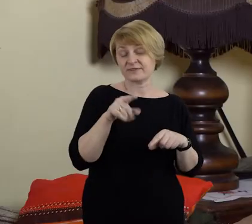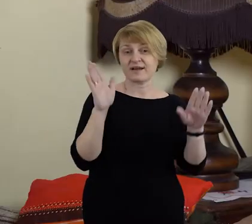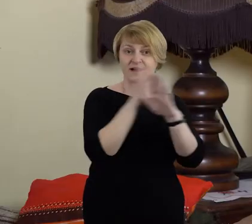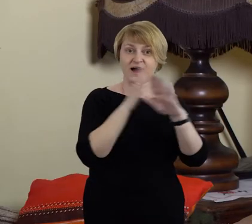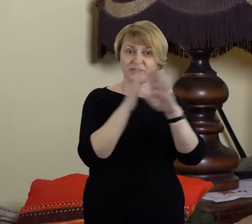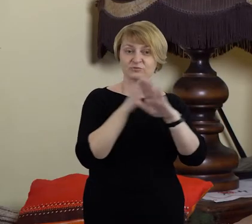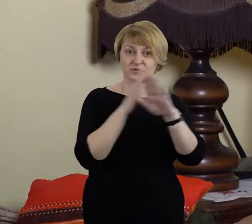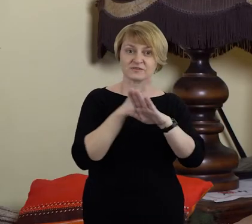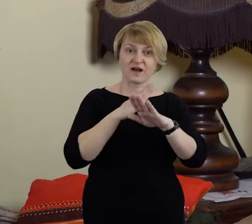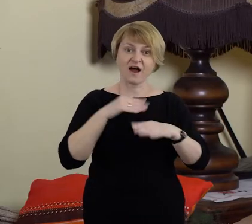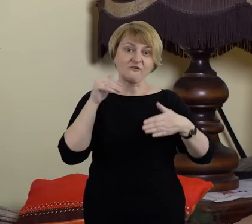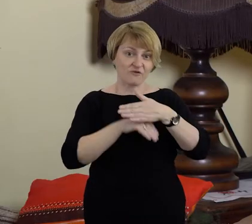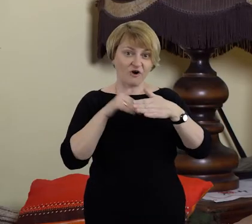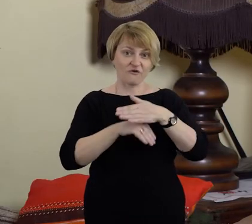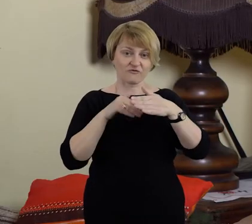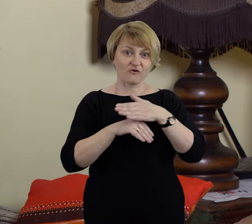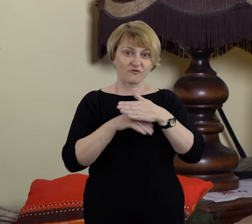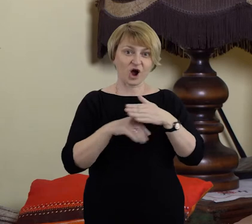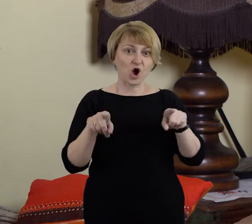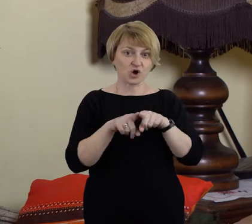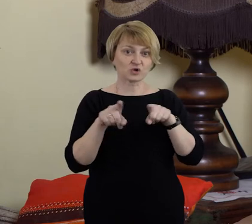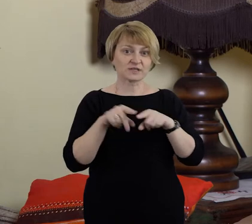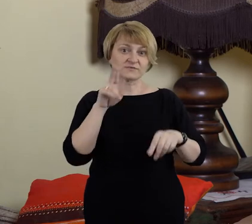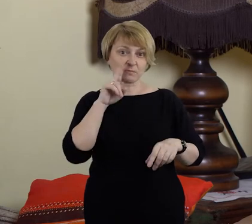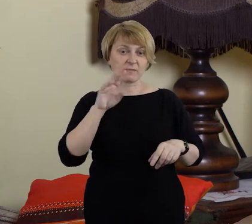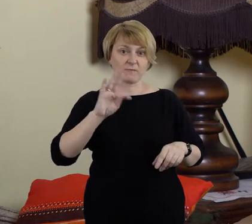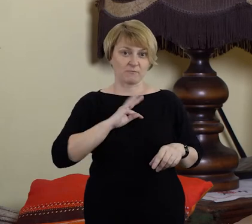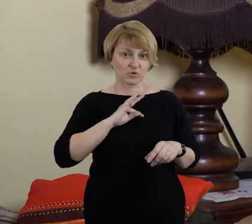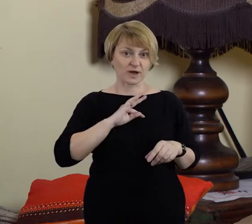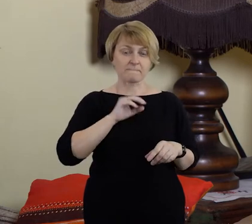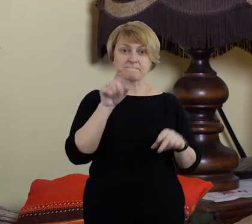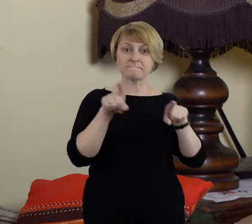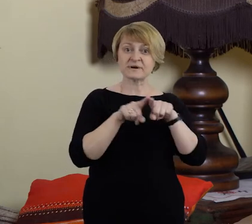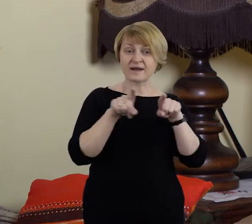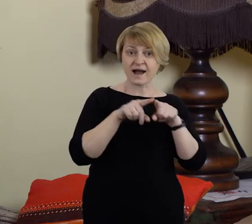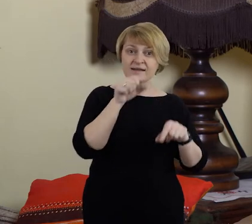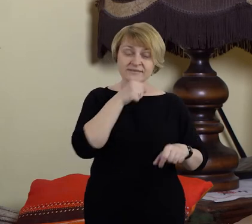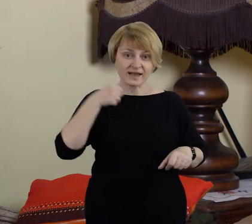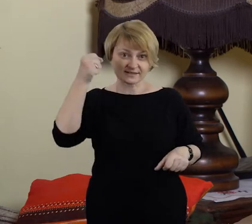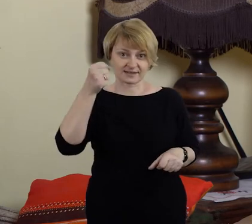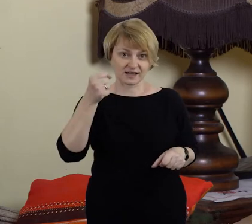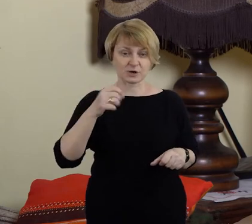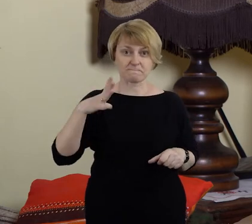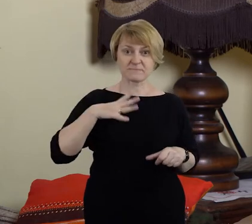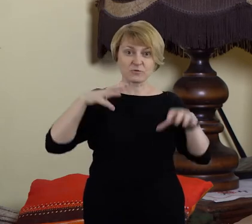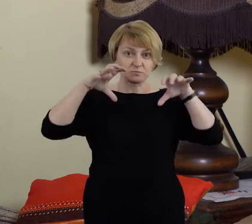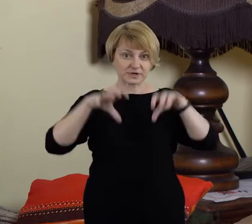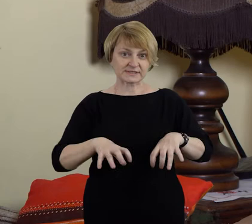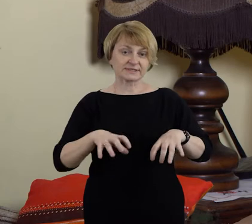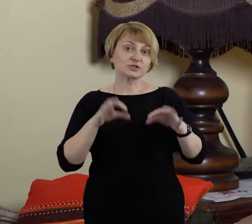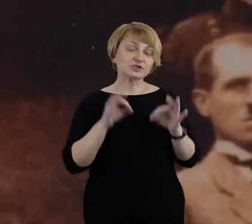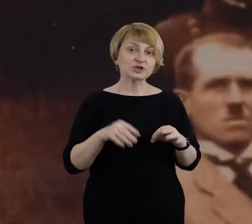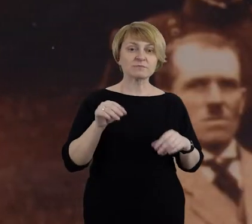tym klimacie się wychowywało rodzeństwo mojej mamy. Najstarszy brat mojej mamy był